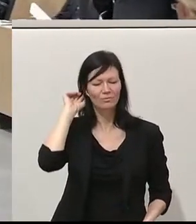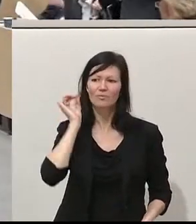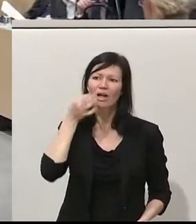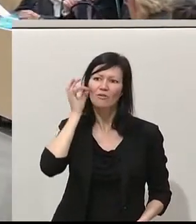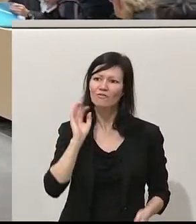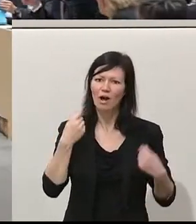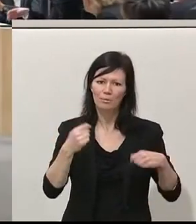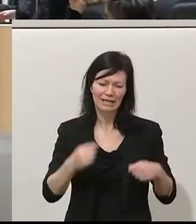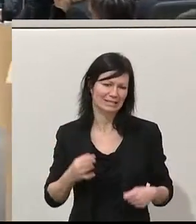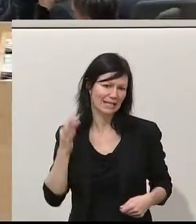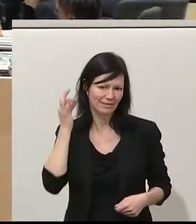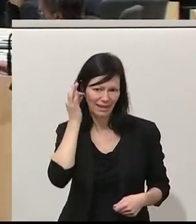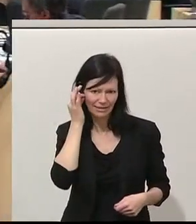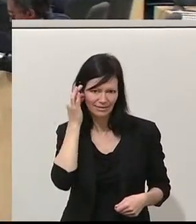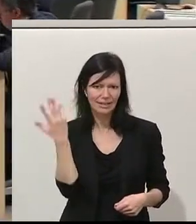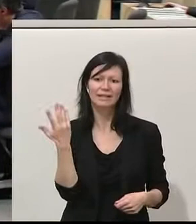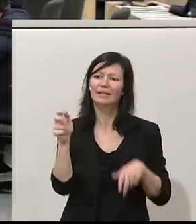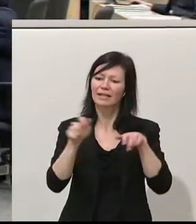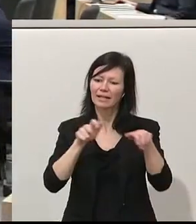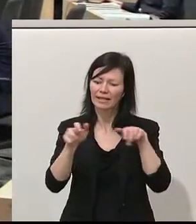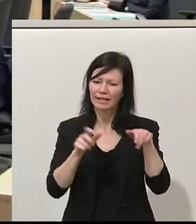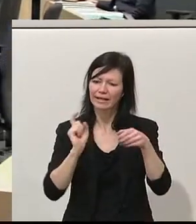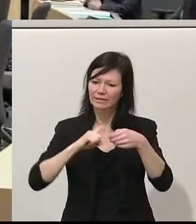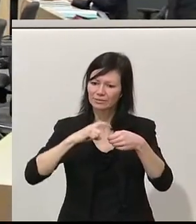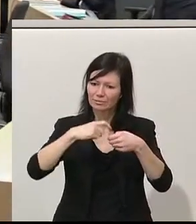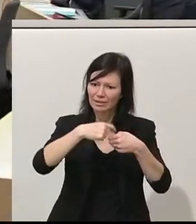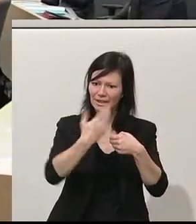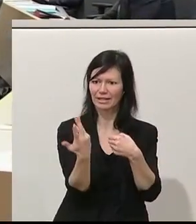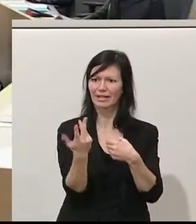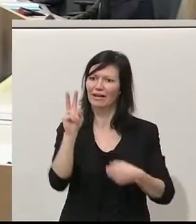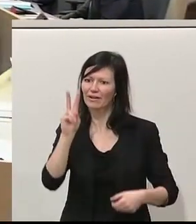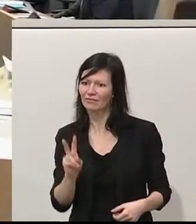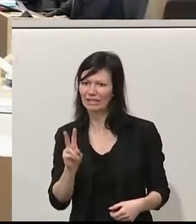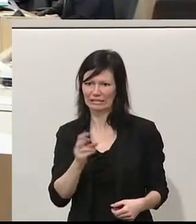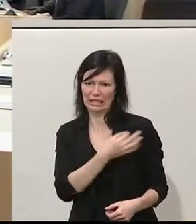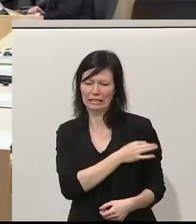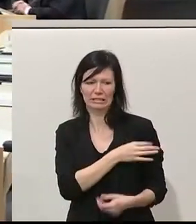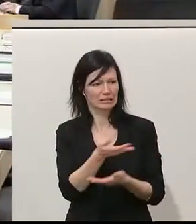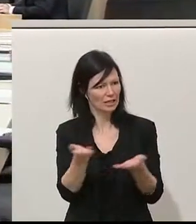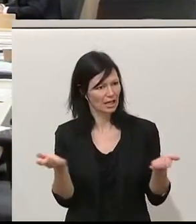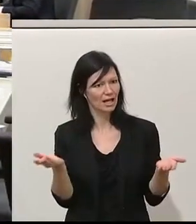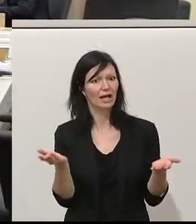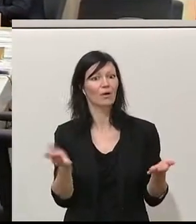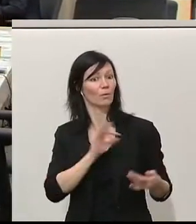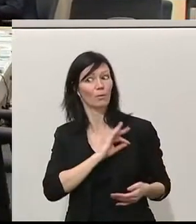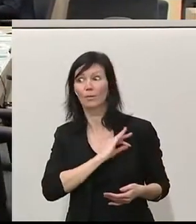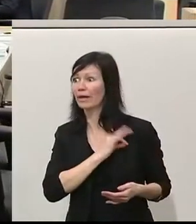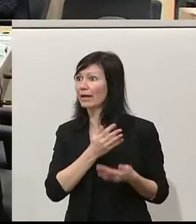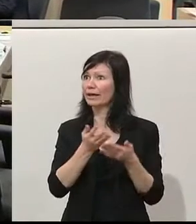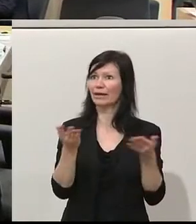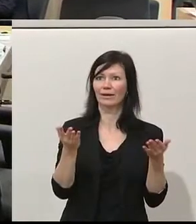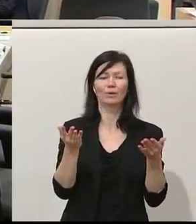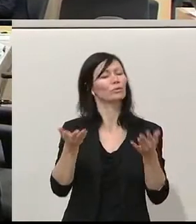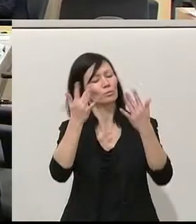Regierungsmitglieder, samt Vizekanzler, werte Kollegen, Kolleginnen, wertes Publikum. Ja, saubere Umwelt, saubere